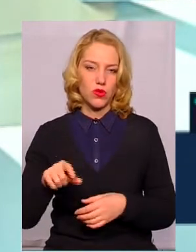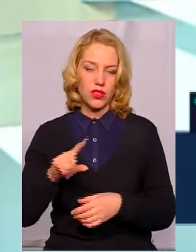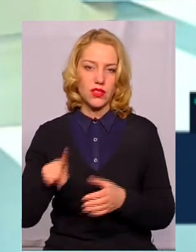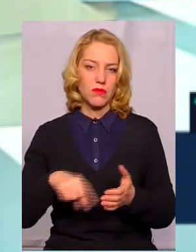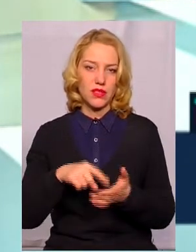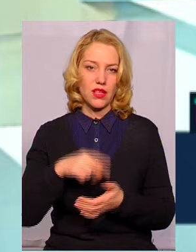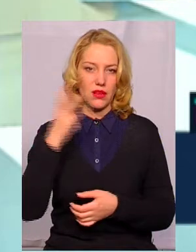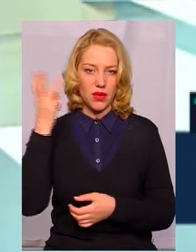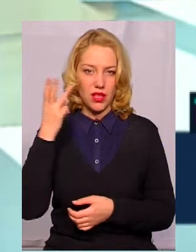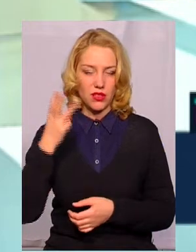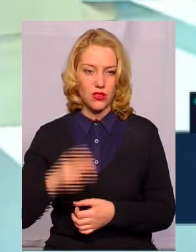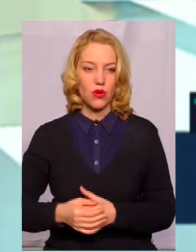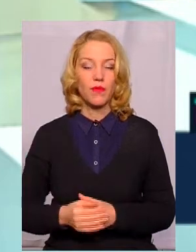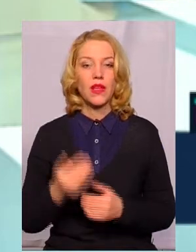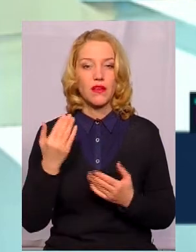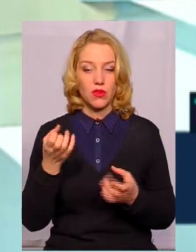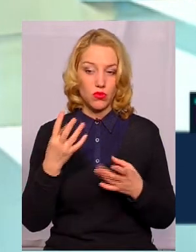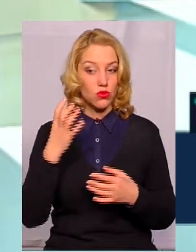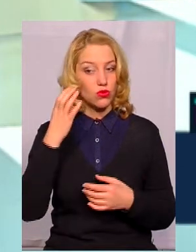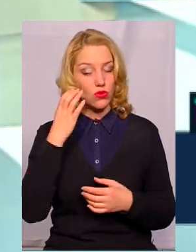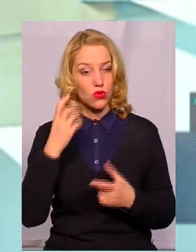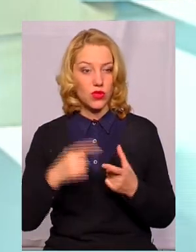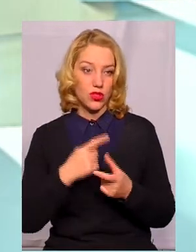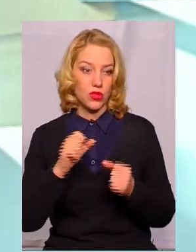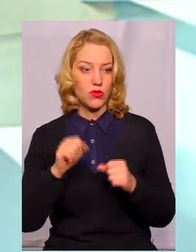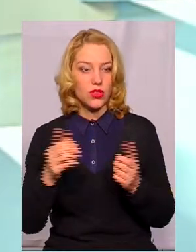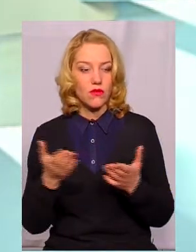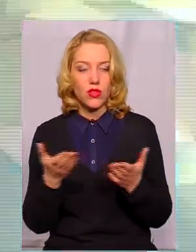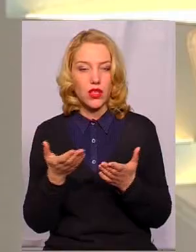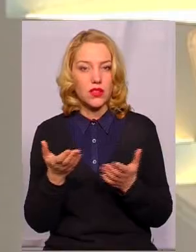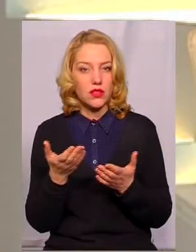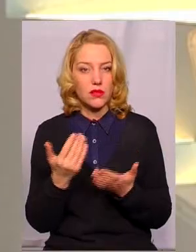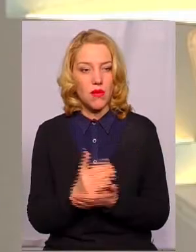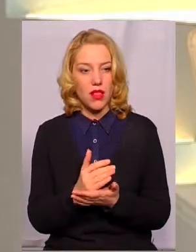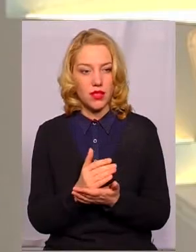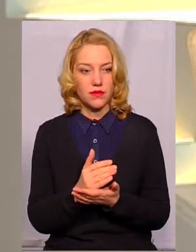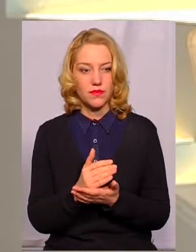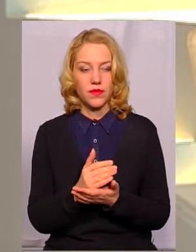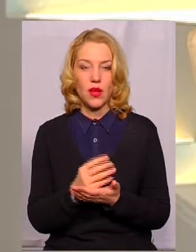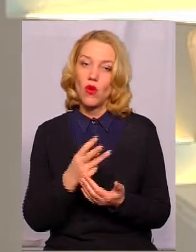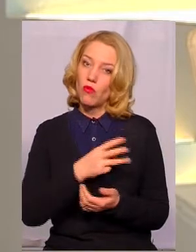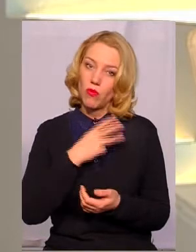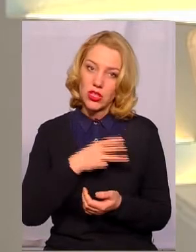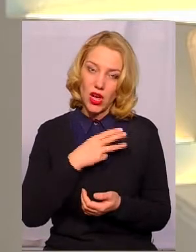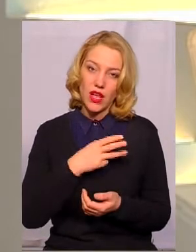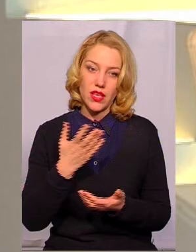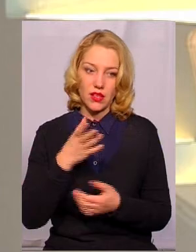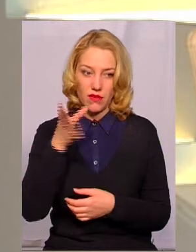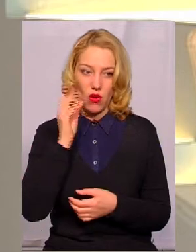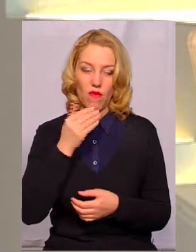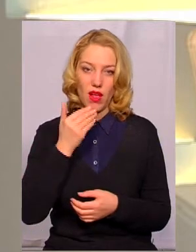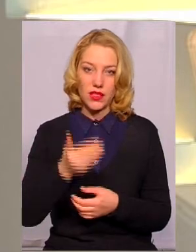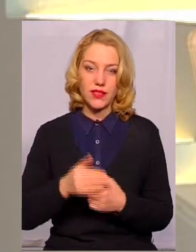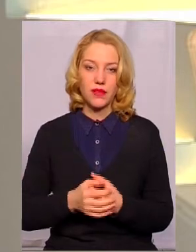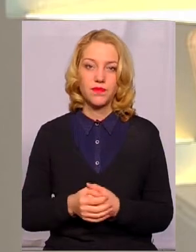міста Хмельницького. І вони просто слухали, чи якісь, можливо, мали побажання, які врахувалися?